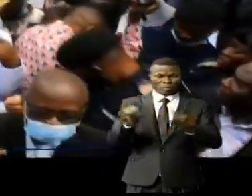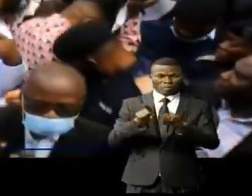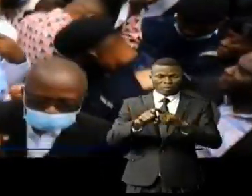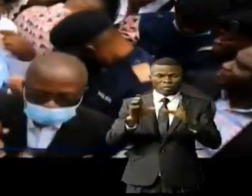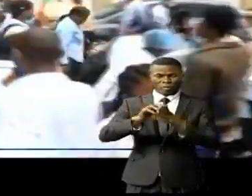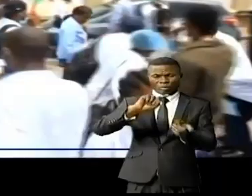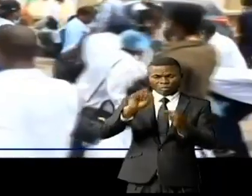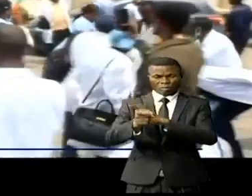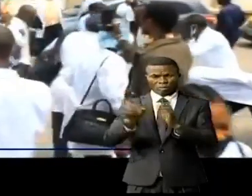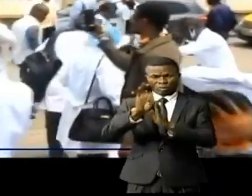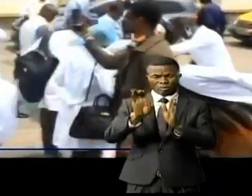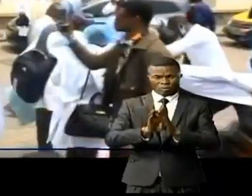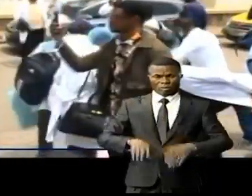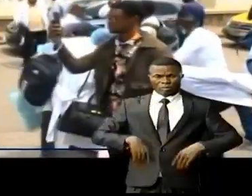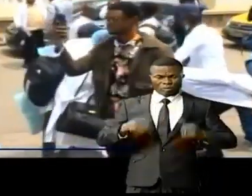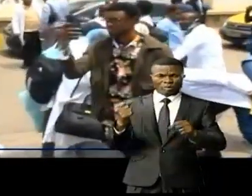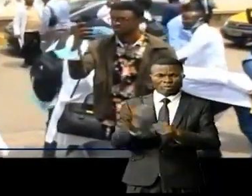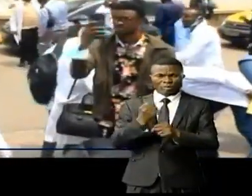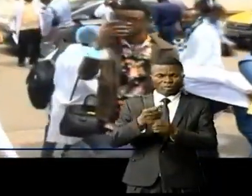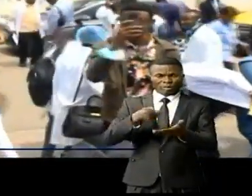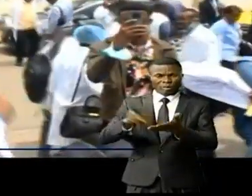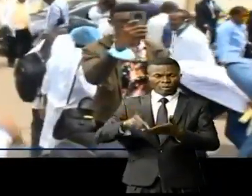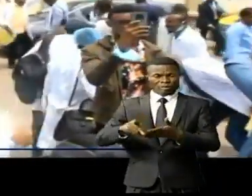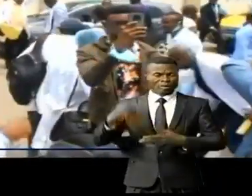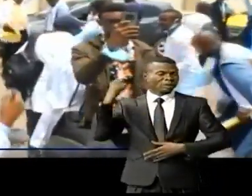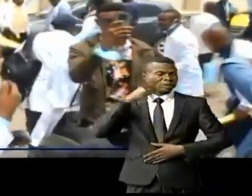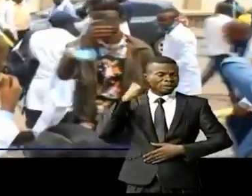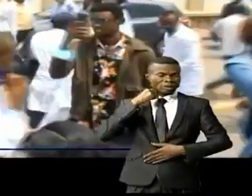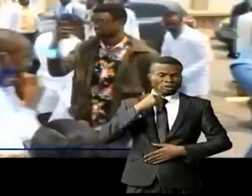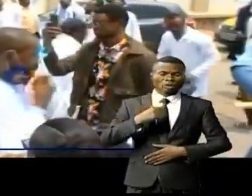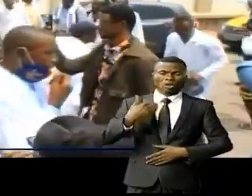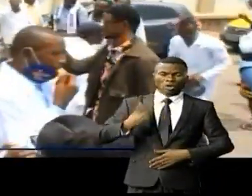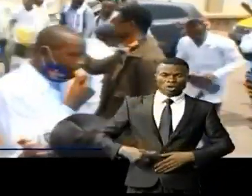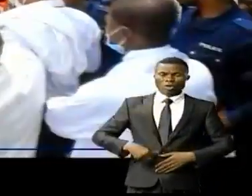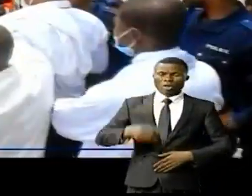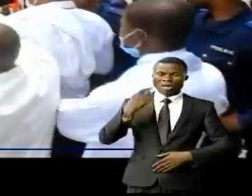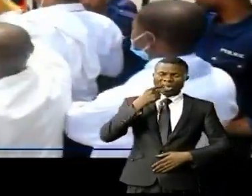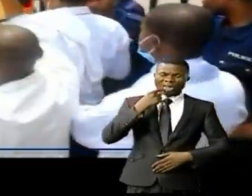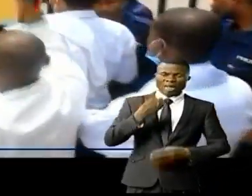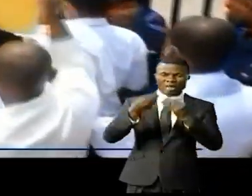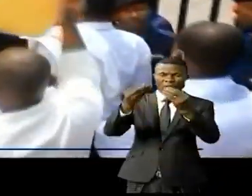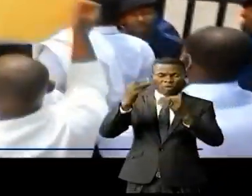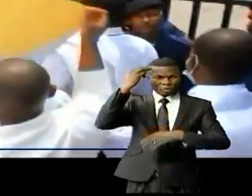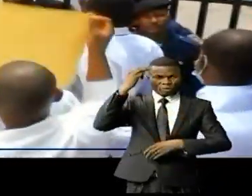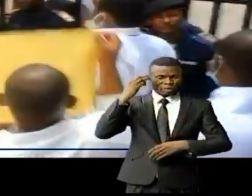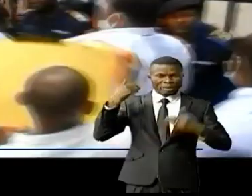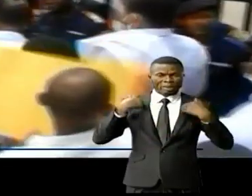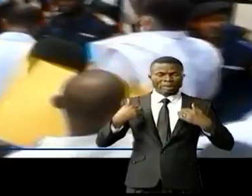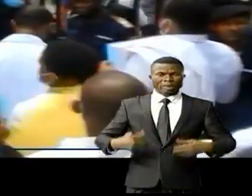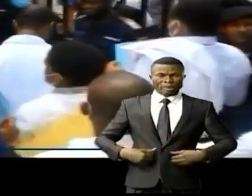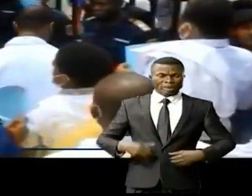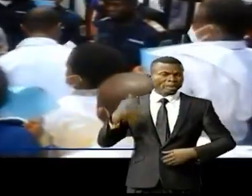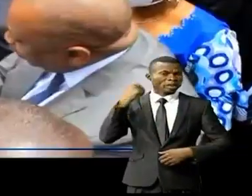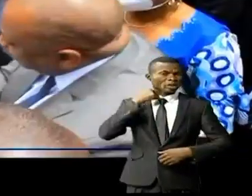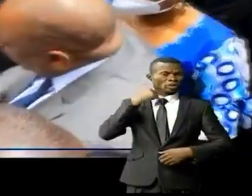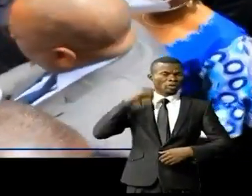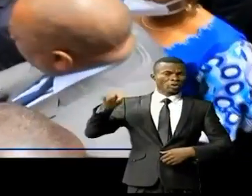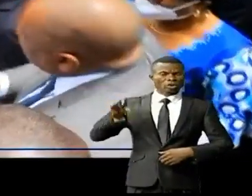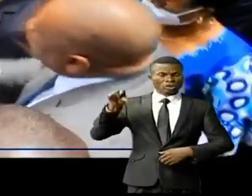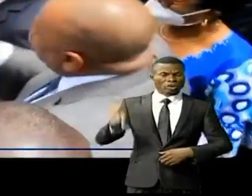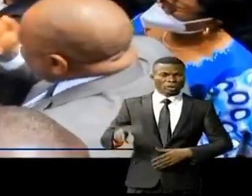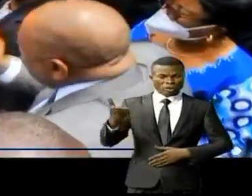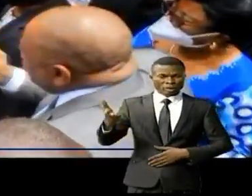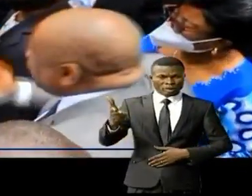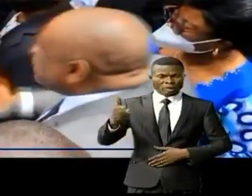'amélioration des conditions de travail de médecins chirurgiens et dentistes ont été soumises au ministre de la Santé, Dr Jean-Jacques Mbongani,